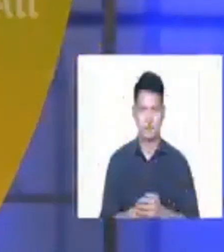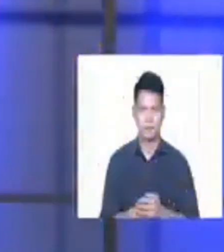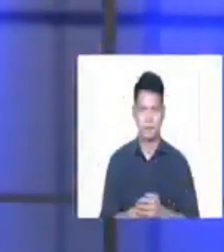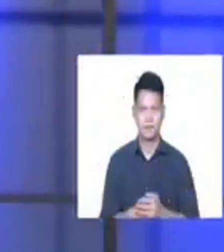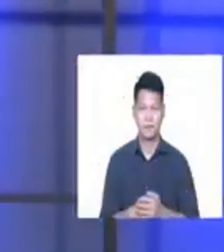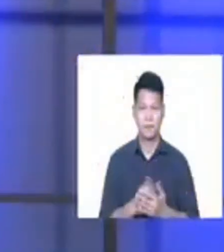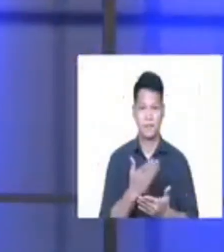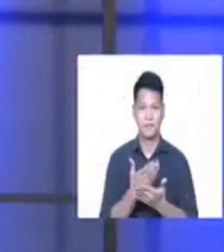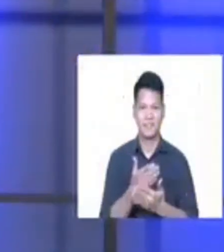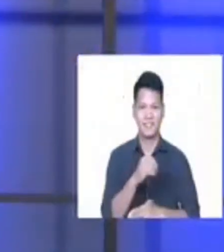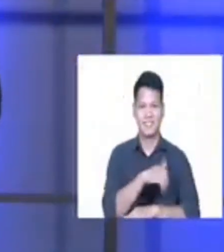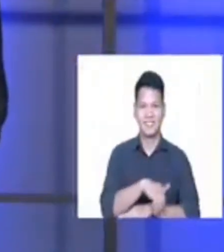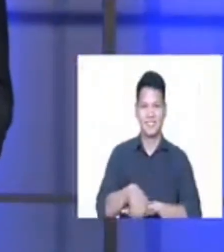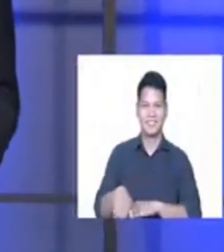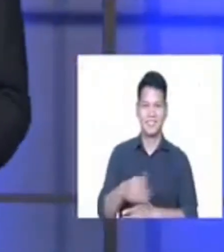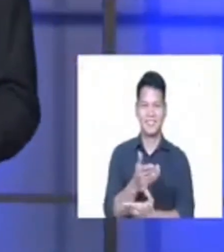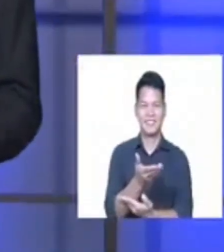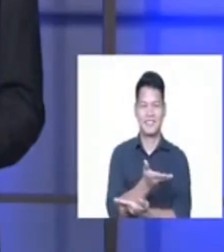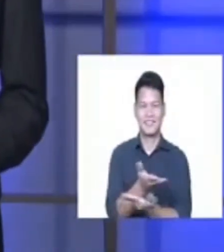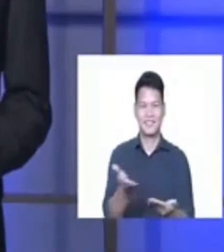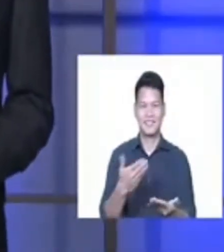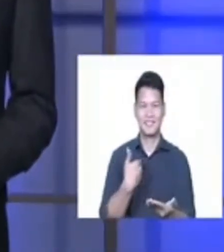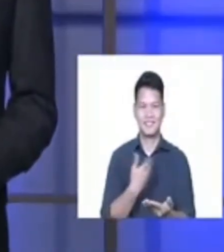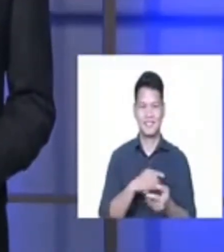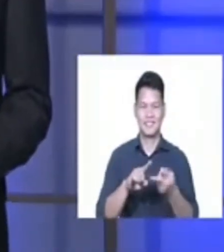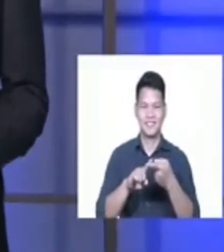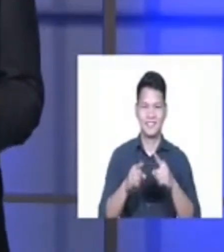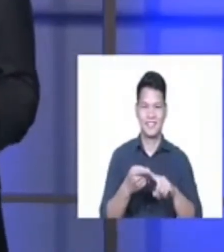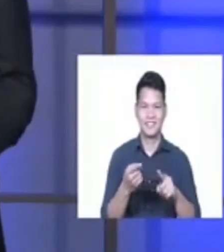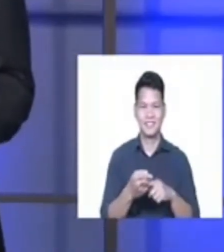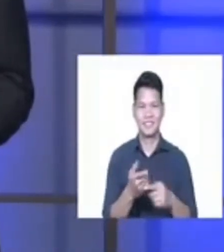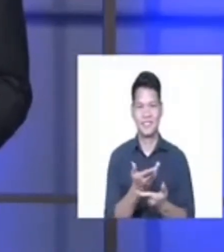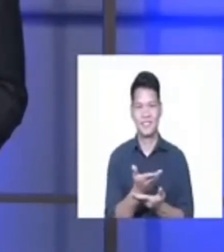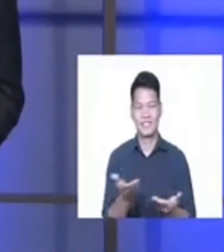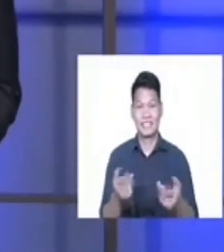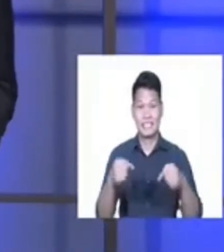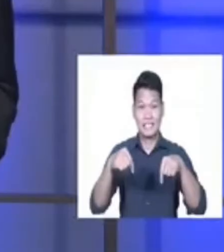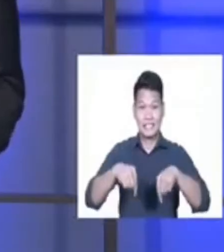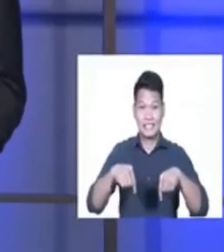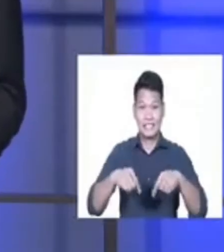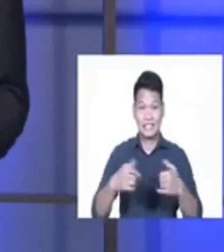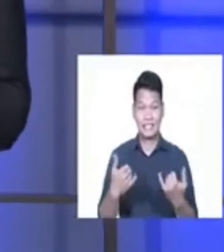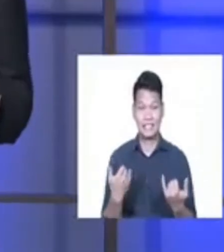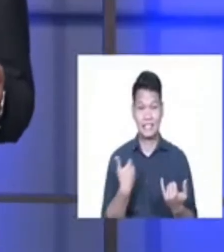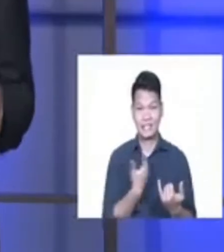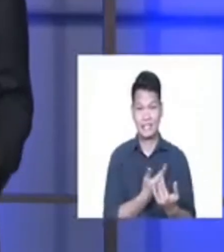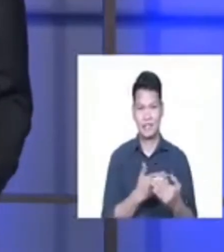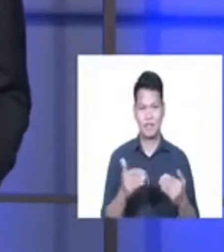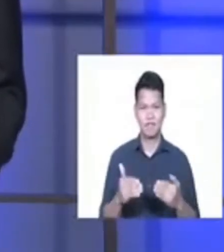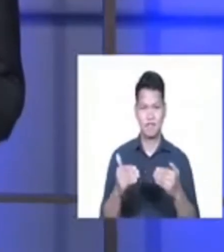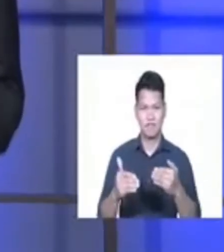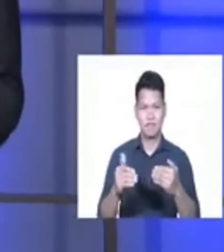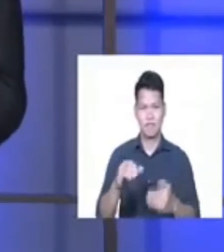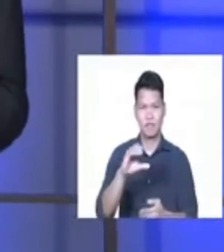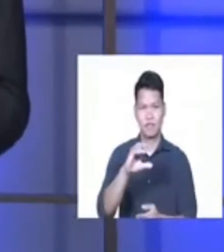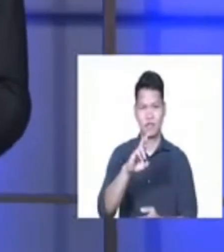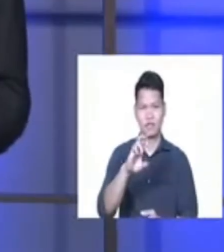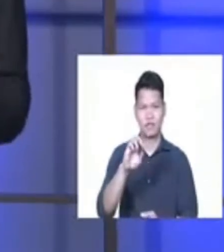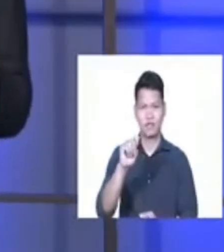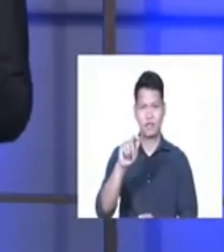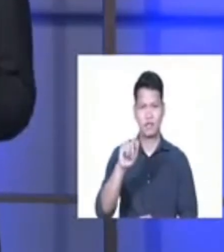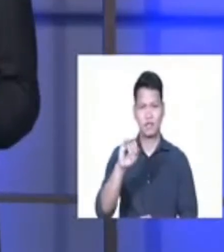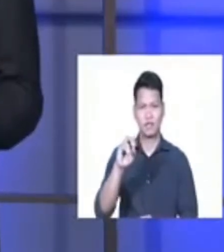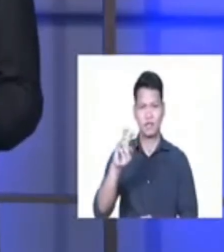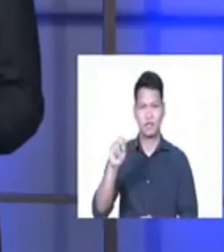Magandang gabi po mga kaibigan, tayo po ay narito sa ating serye creation series